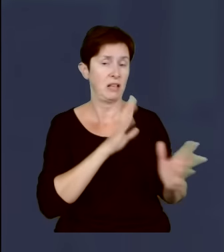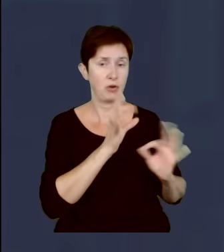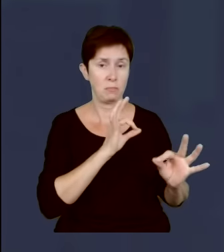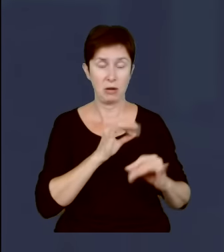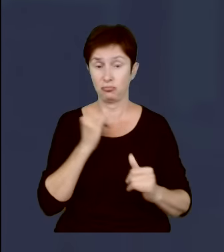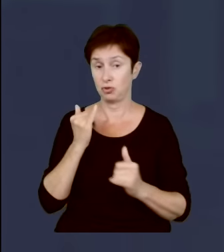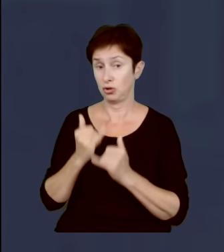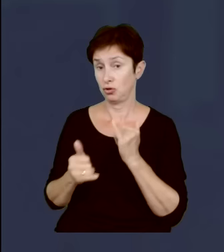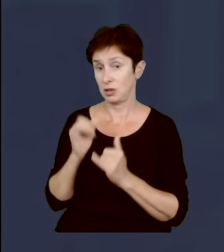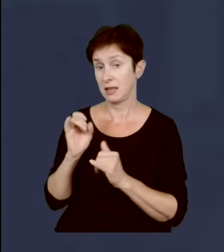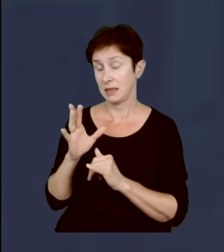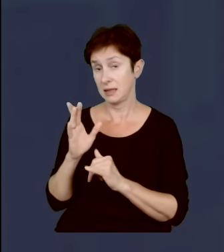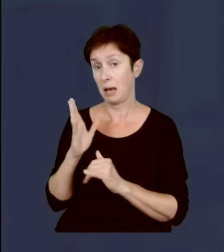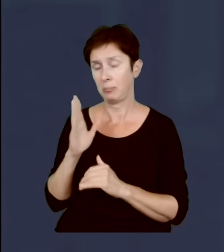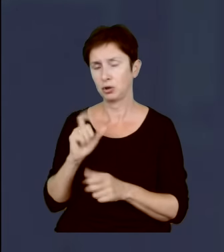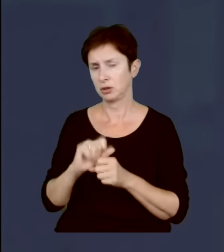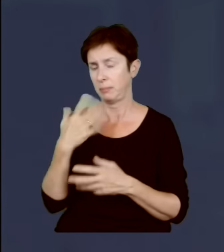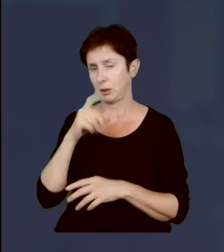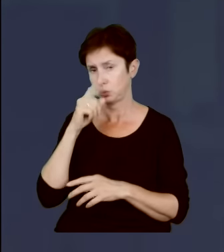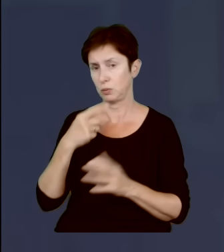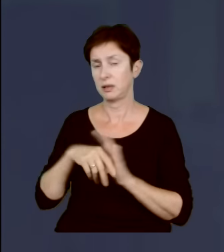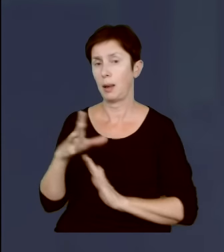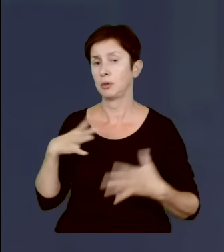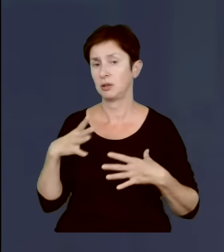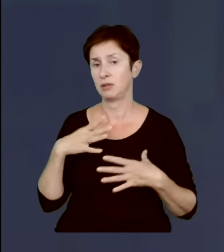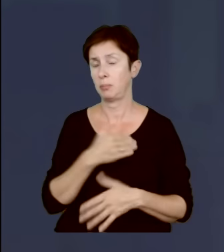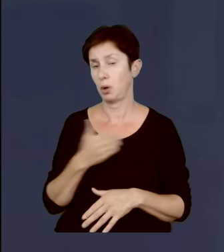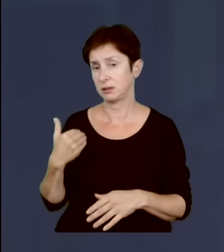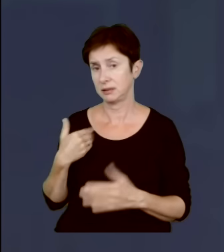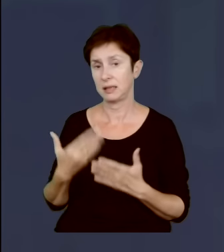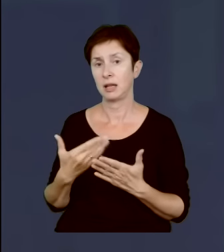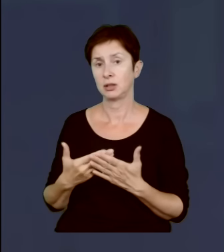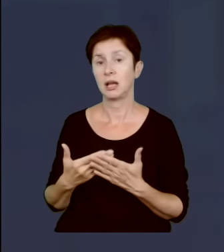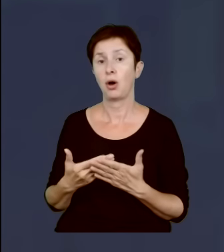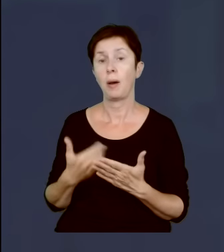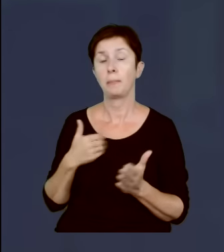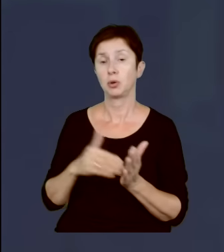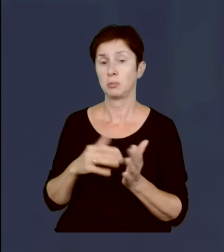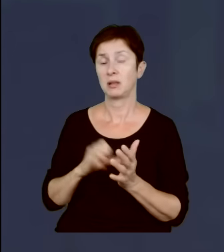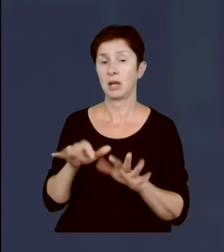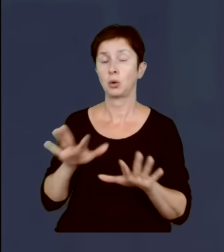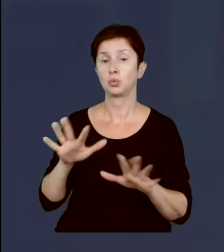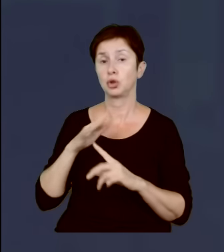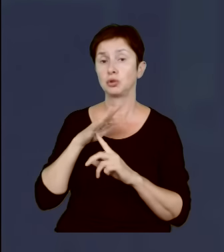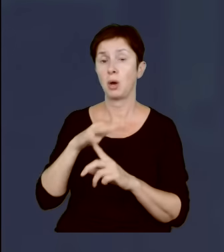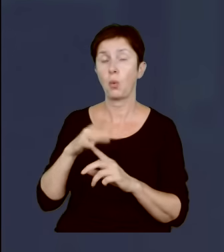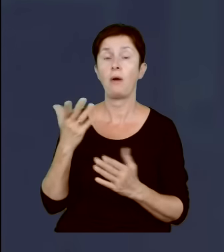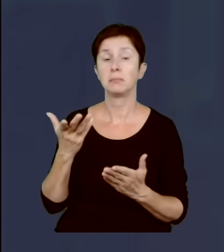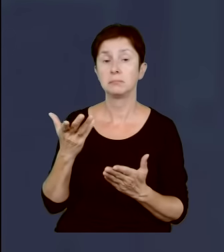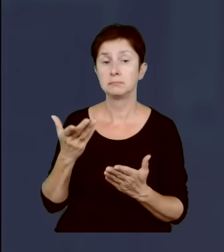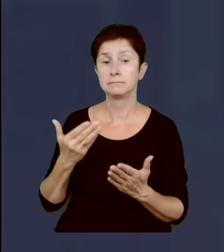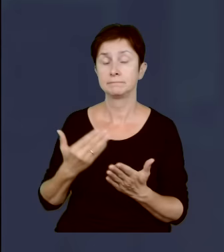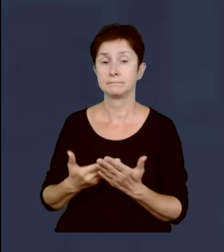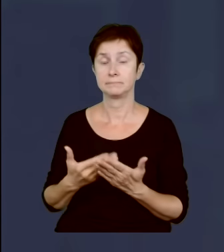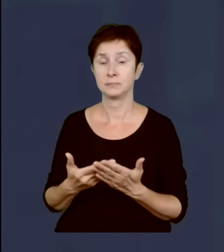to bardzo złe dla bezpieczeństwa naszego kraju. Dlaczego potrzebujemy tak dużo tych śmigłowców? Dlatego, że one